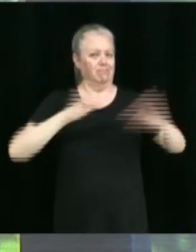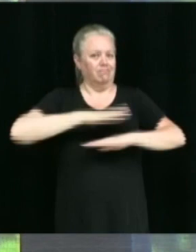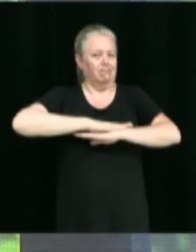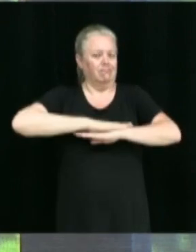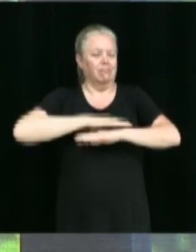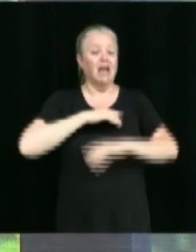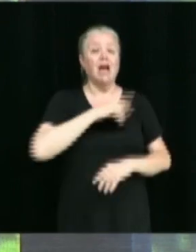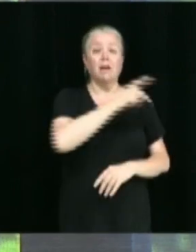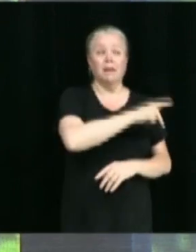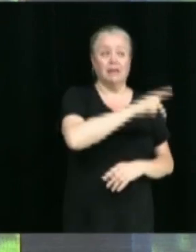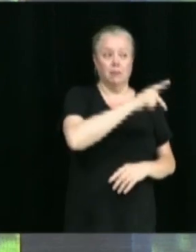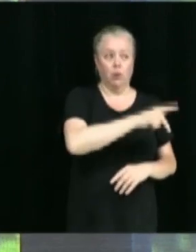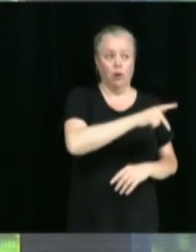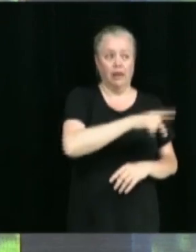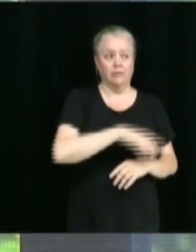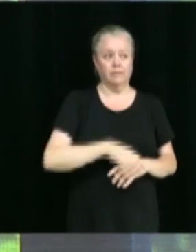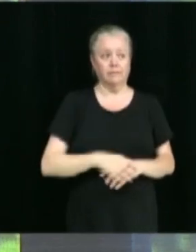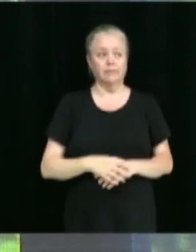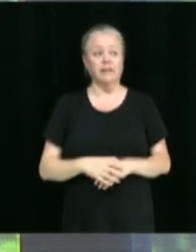Il s'agit